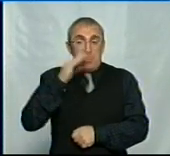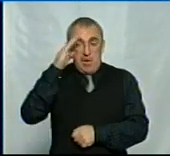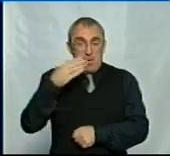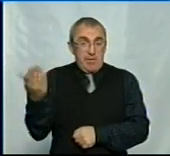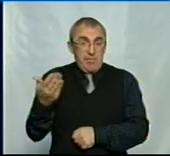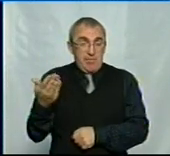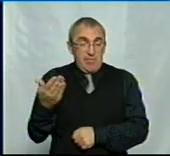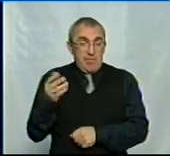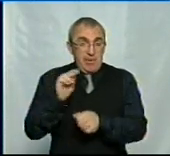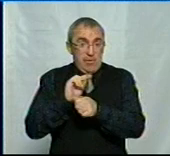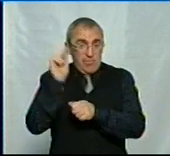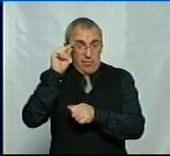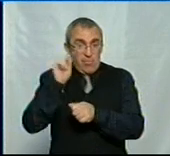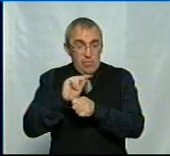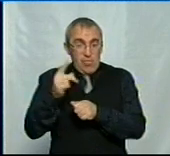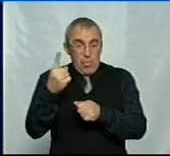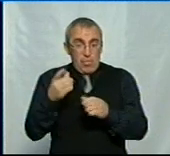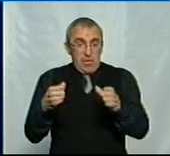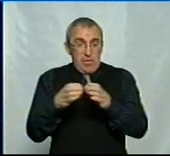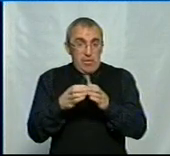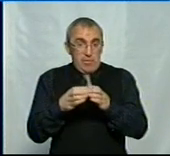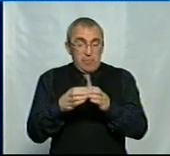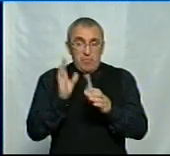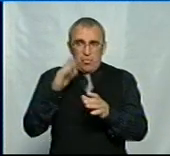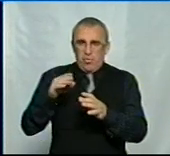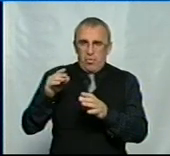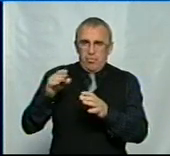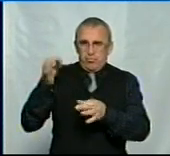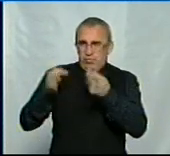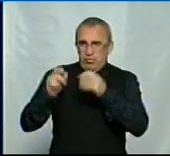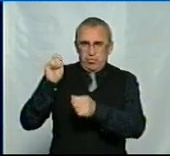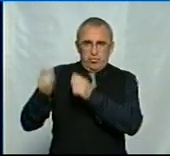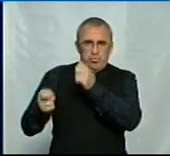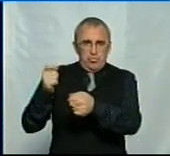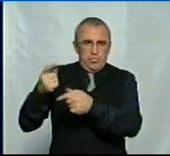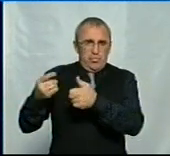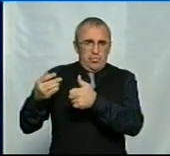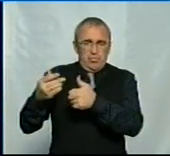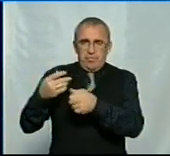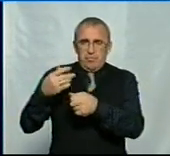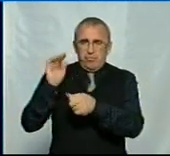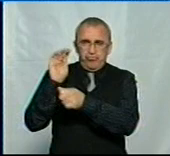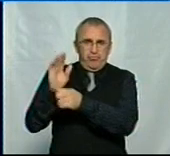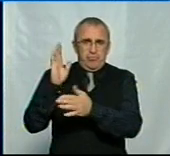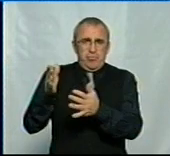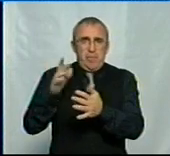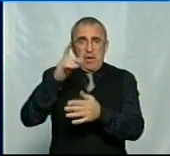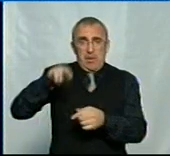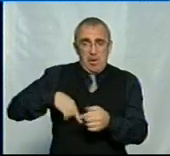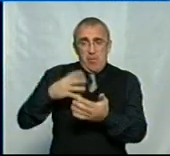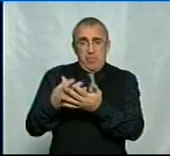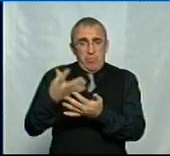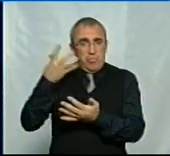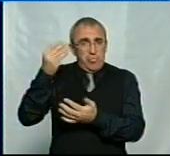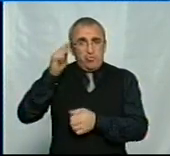діти яких навчаються в одному класі, вони засудять на цей навчальний заклад, і директору прийдеться заплатити стільки